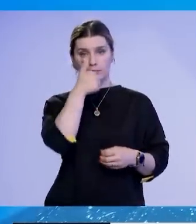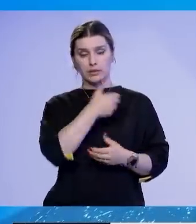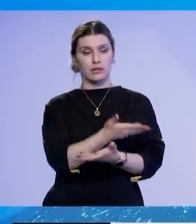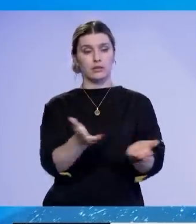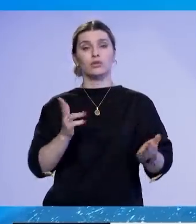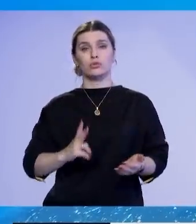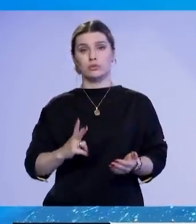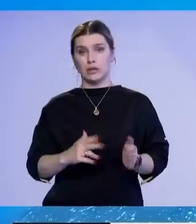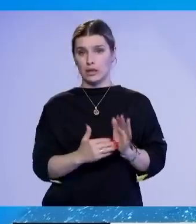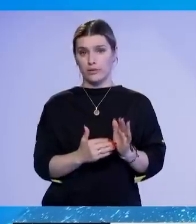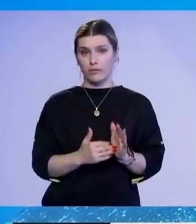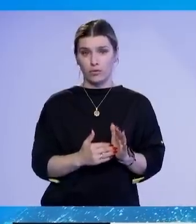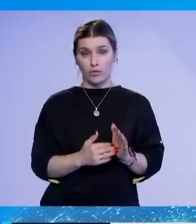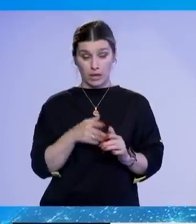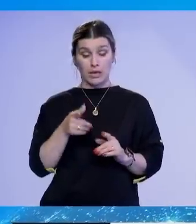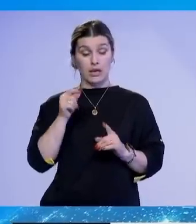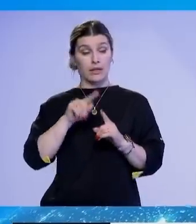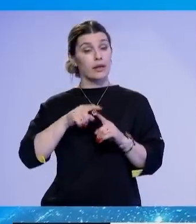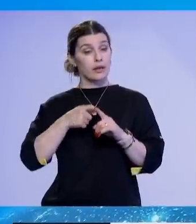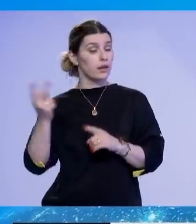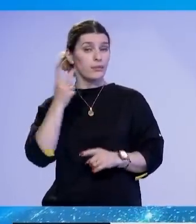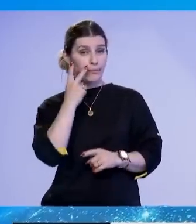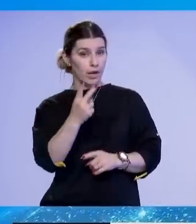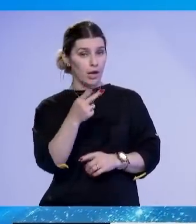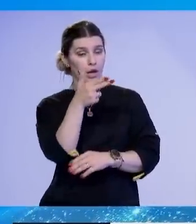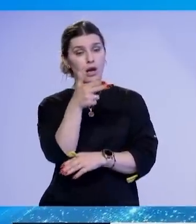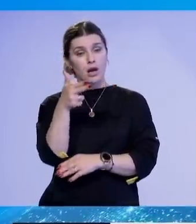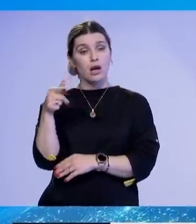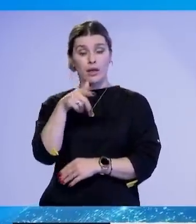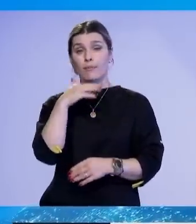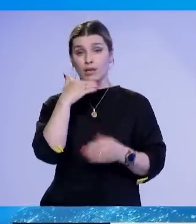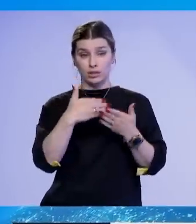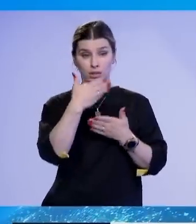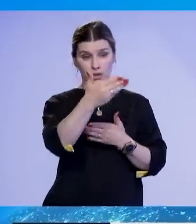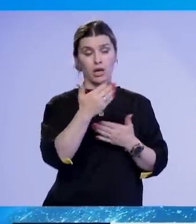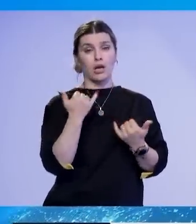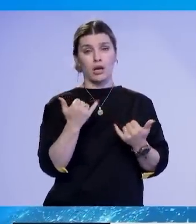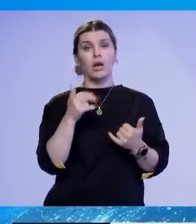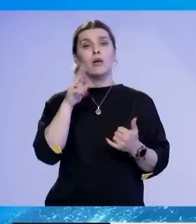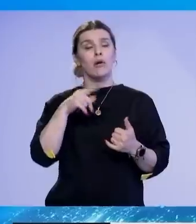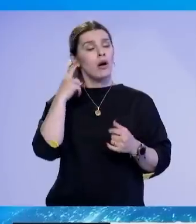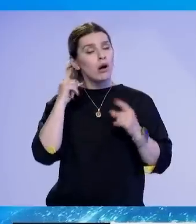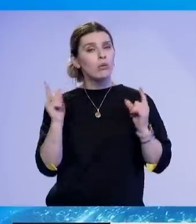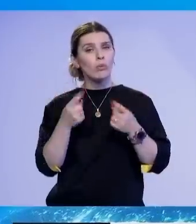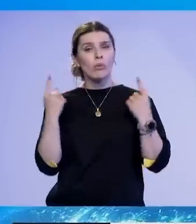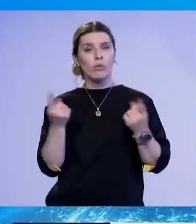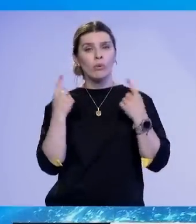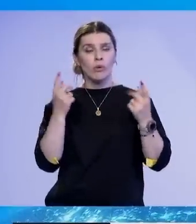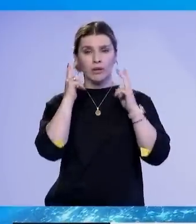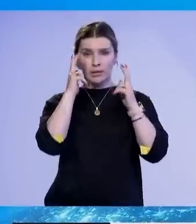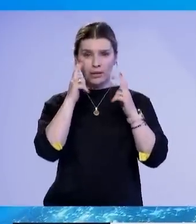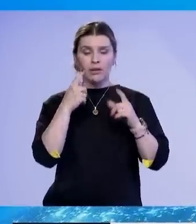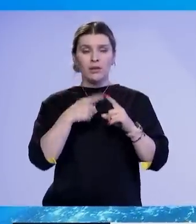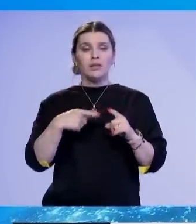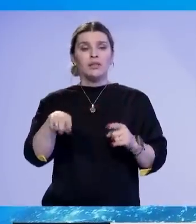RTK si të ligjendet në atë pjesë ka raportuar se në Mitrovicën e Veriut, sërish gjatë ditës janë lëshuar alarme. Tensionet në